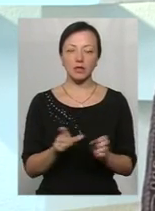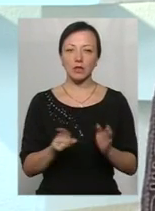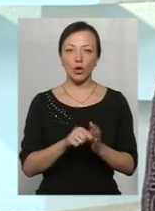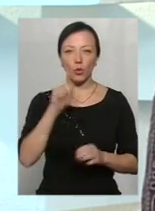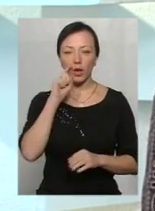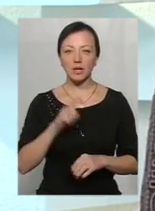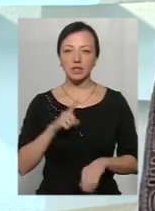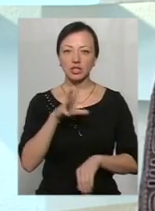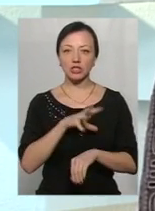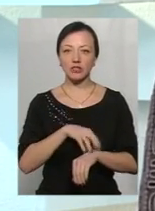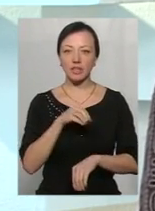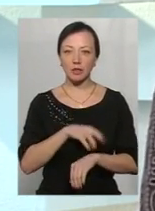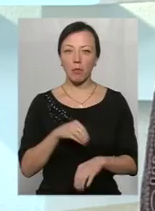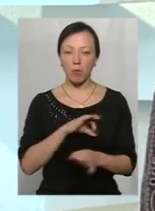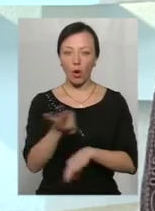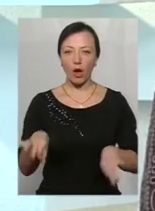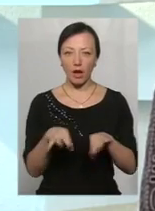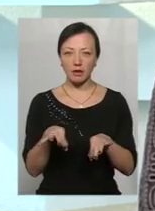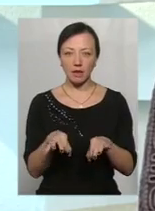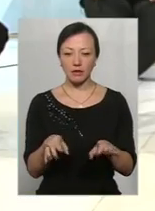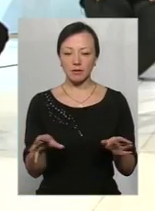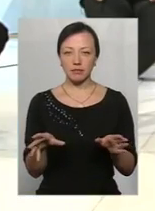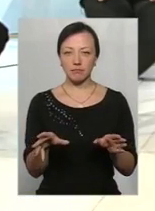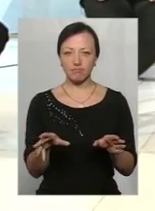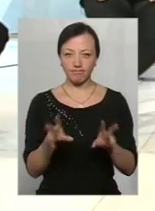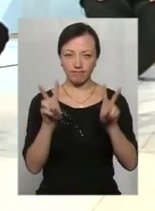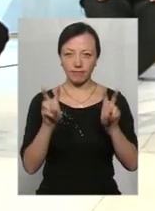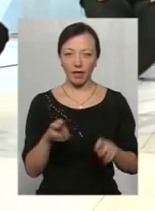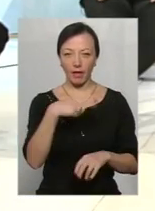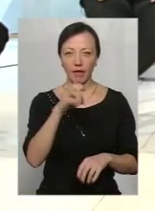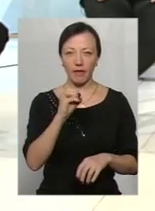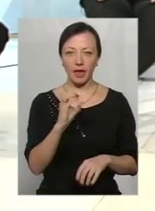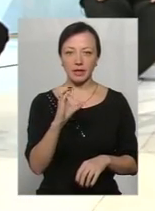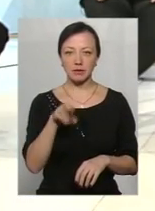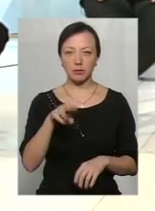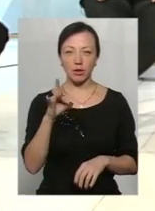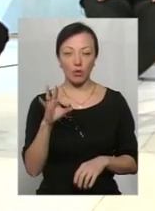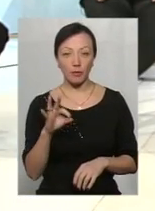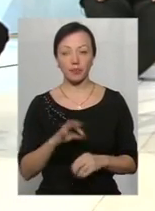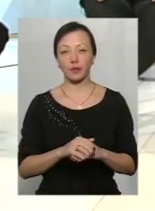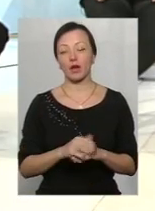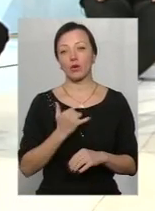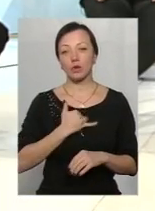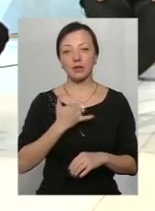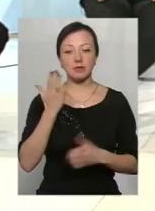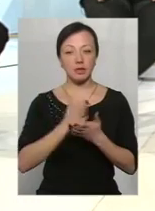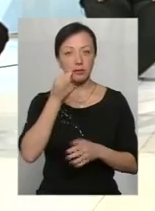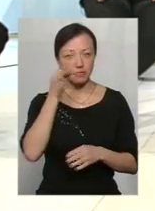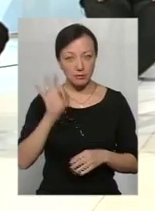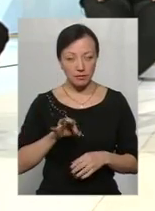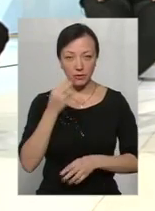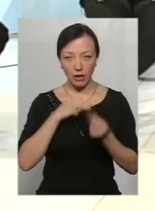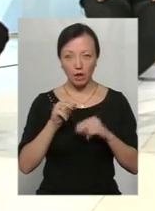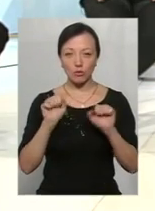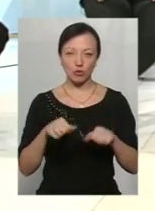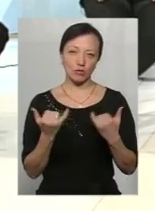-шведським проєктом при допомозі ДЕСПРО. І в нас є напрацьовані вже практики кращі, які